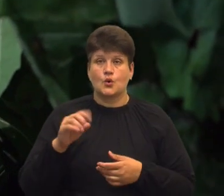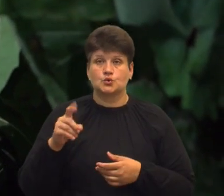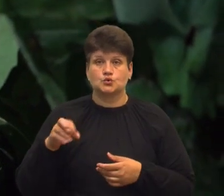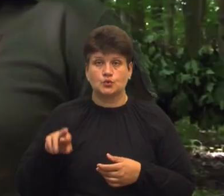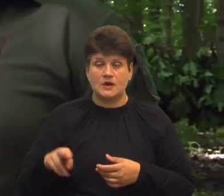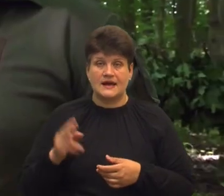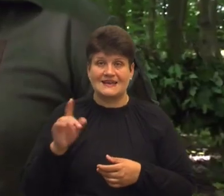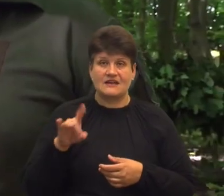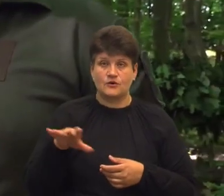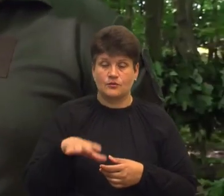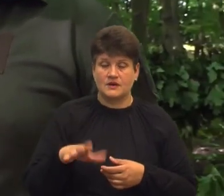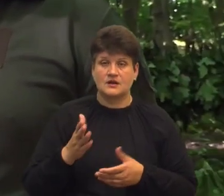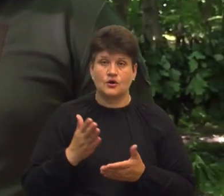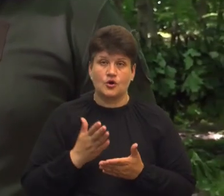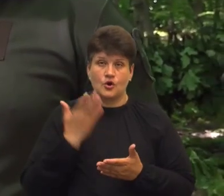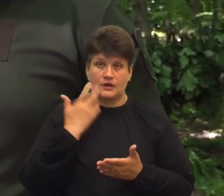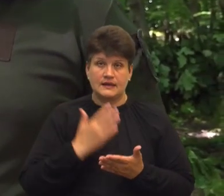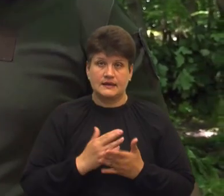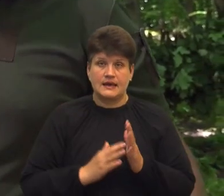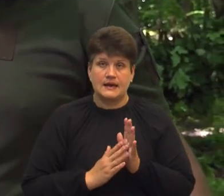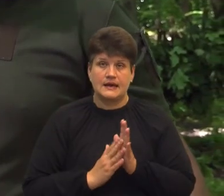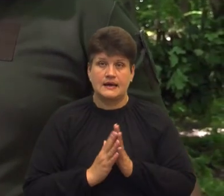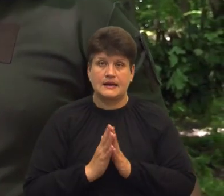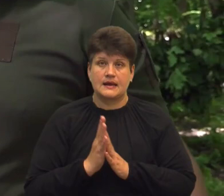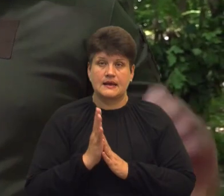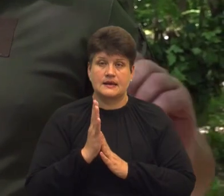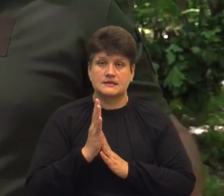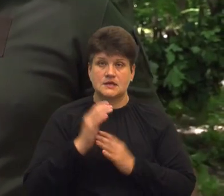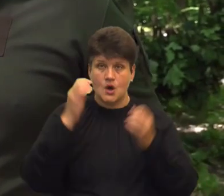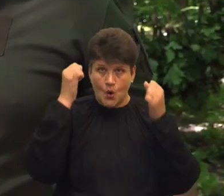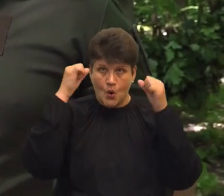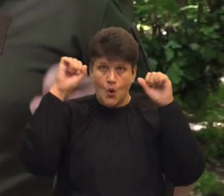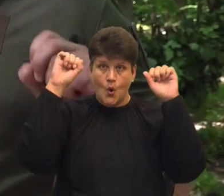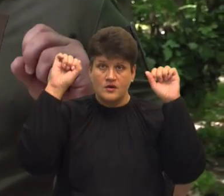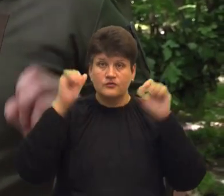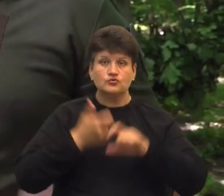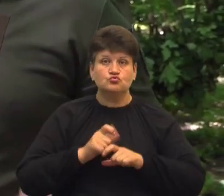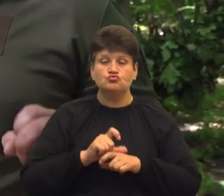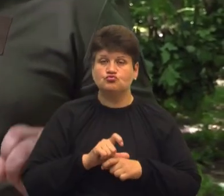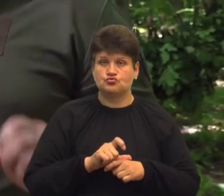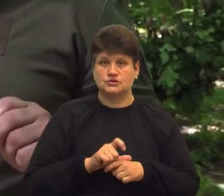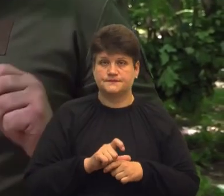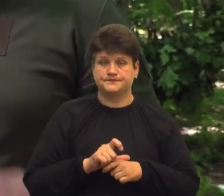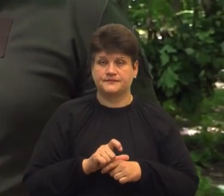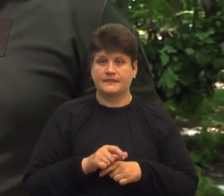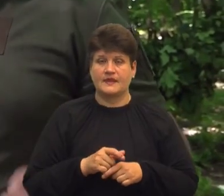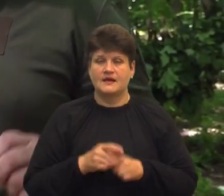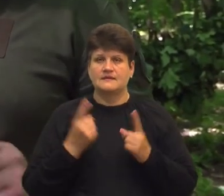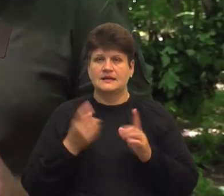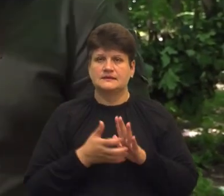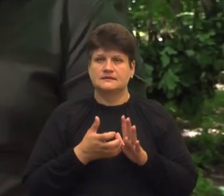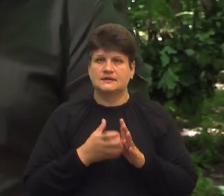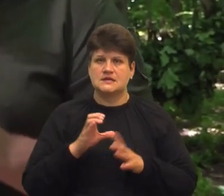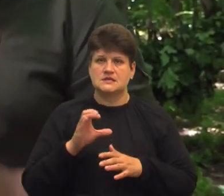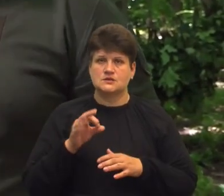коли йде ріст рогів, дуже великий дефіцит іменно солі І